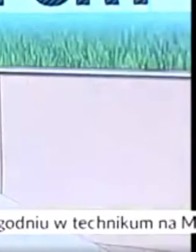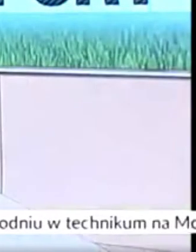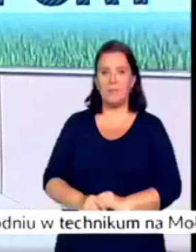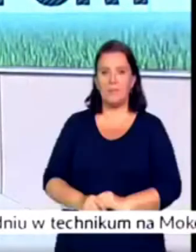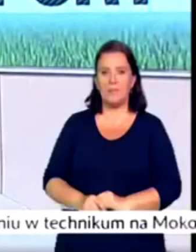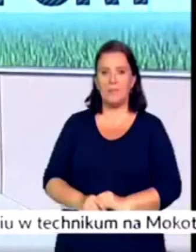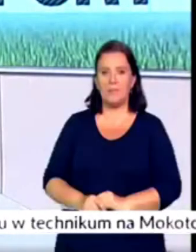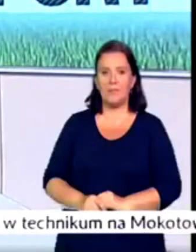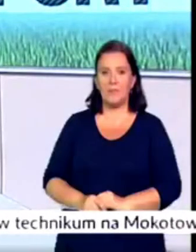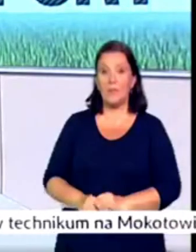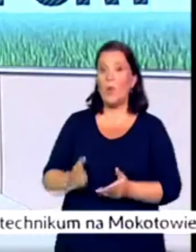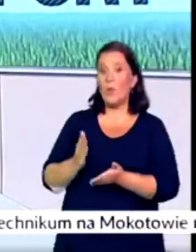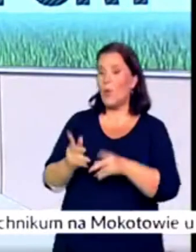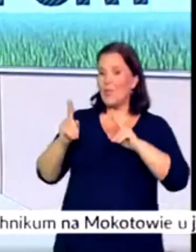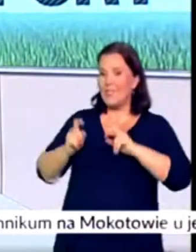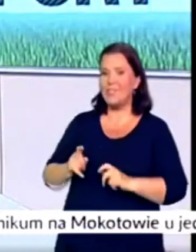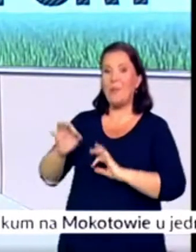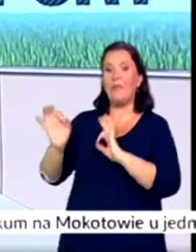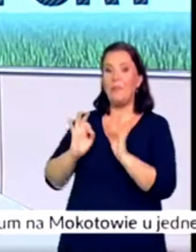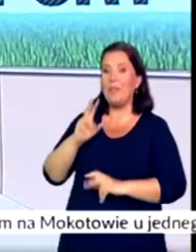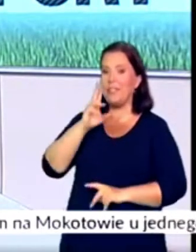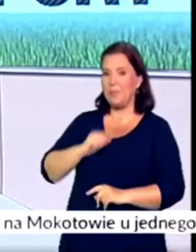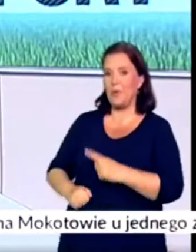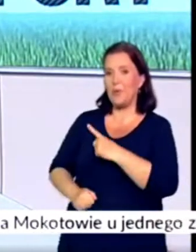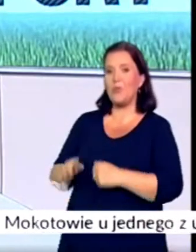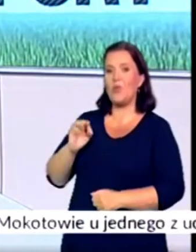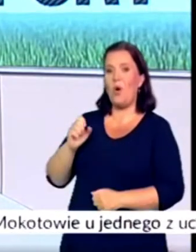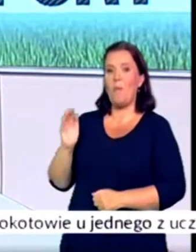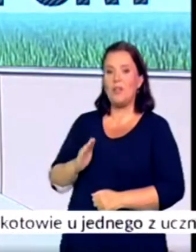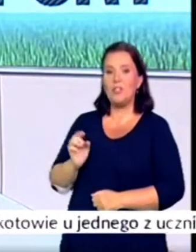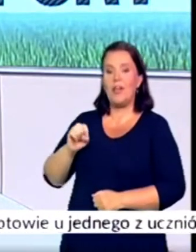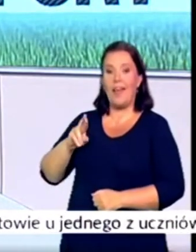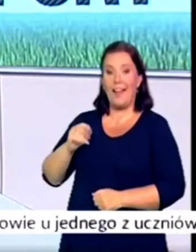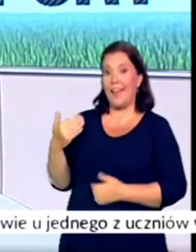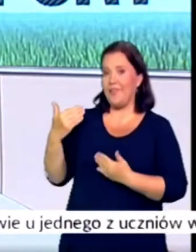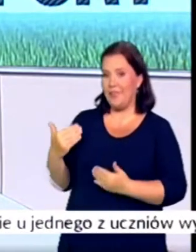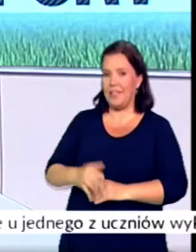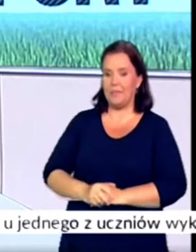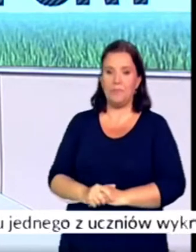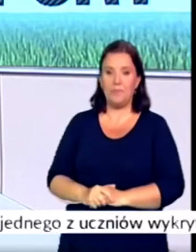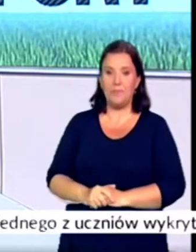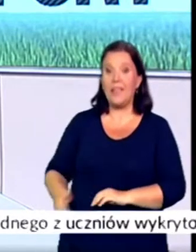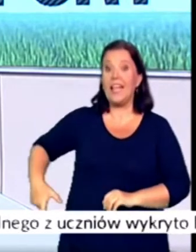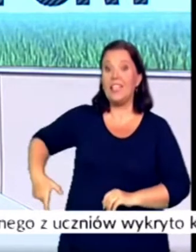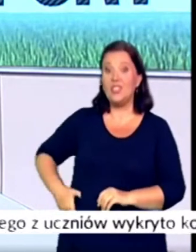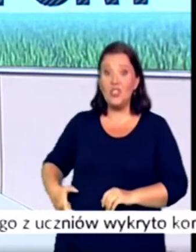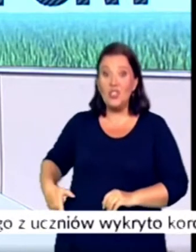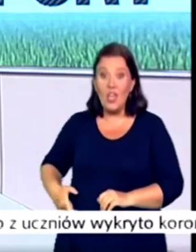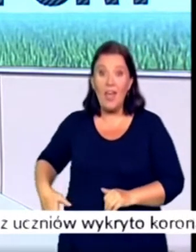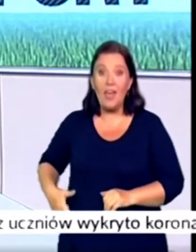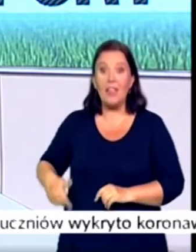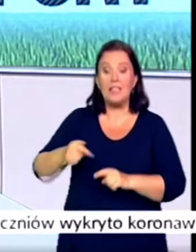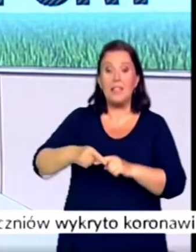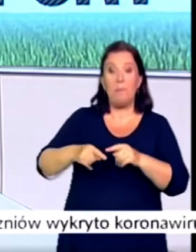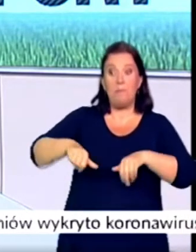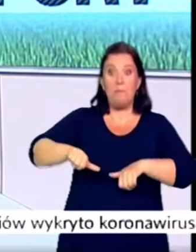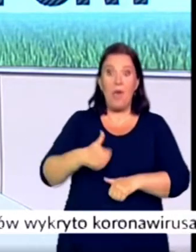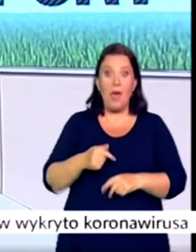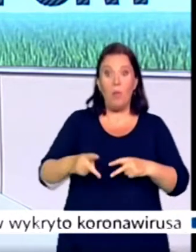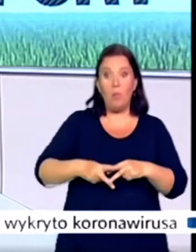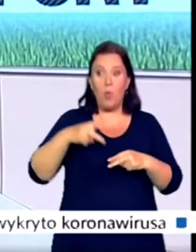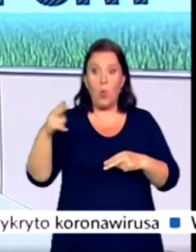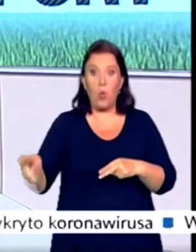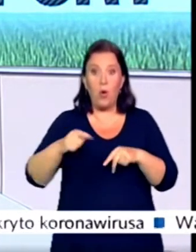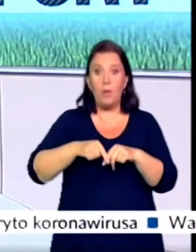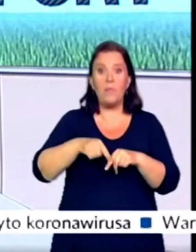Czas na sport, Tomasz Gerlach, dobry wieczór. Pogoń w Siedlce rozpoczęła rundę jesienną drugiej ligi z minus sześcioma punktami